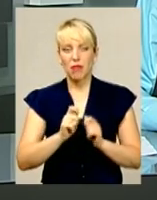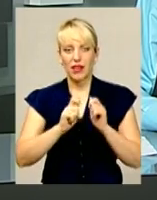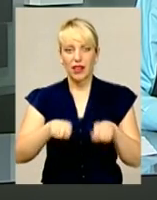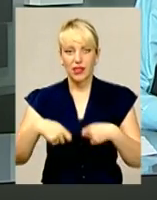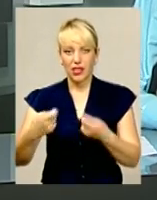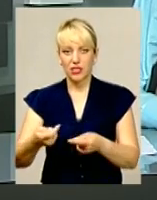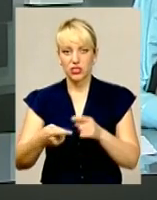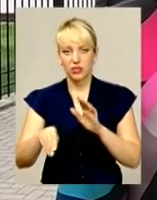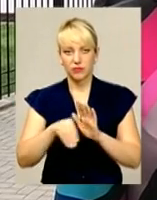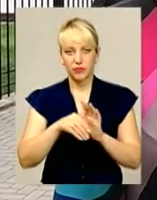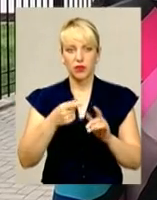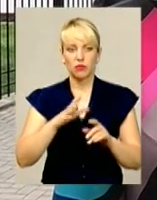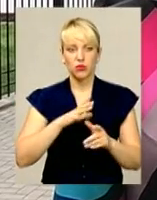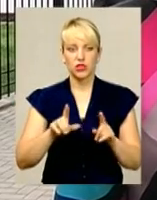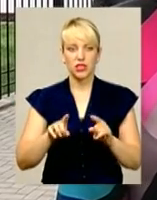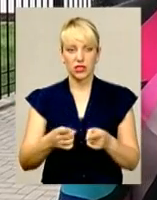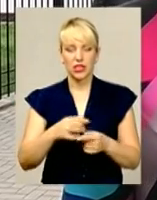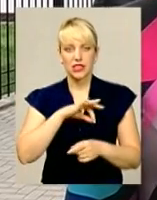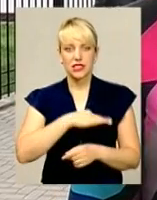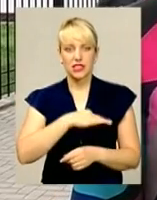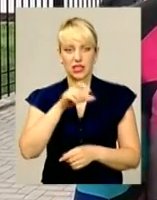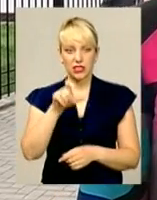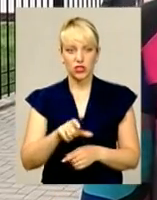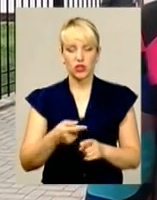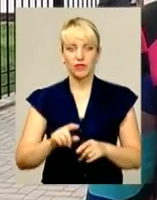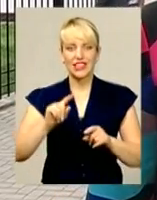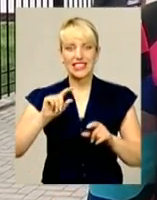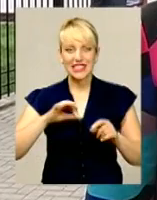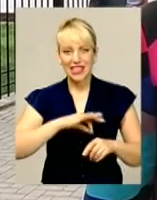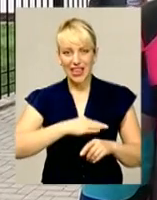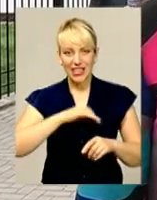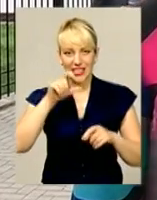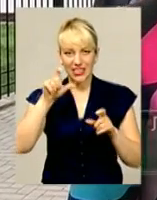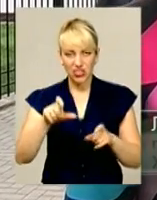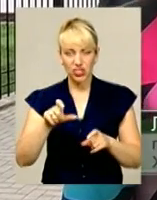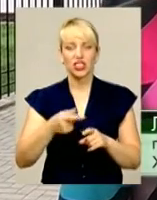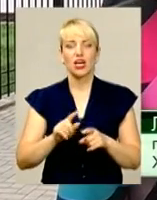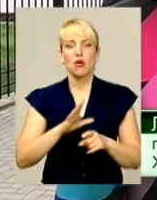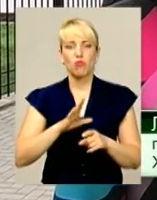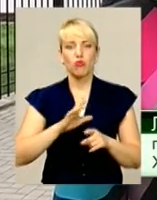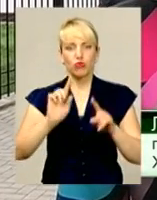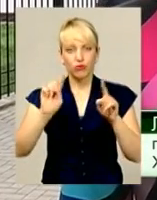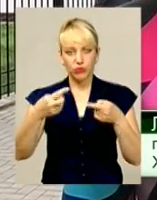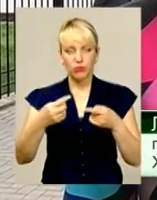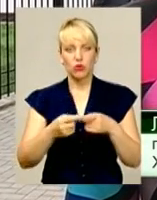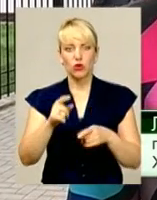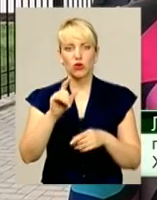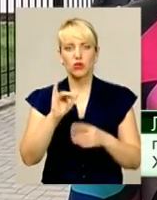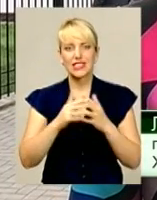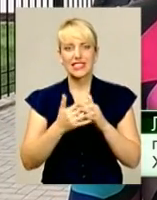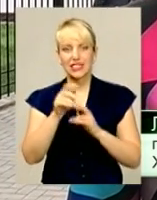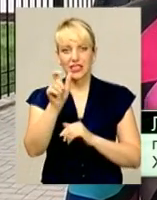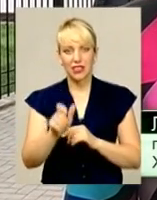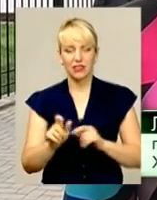затримали. Цей слідчий поставив вимогу одному із сільських мешканців Єрмоленецького району